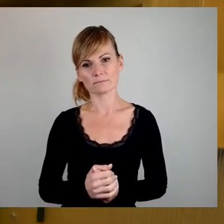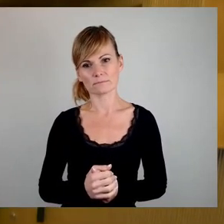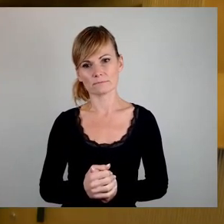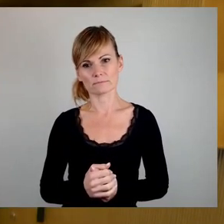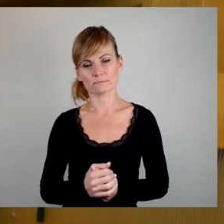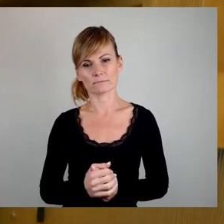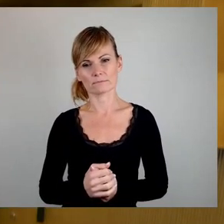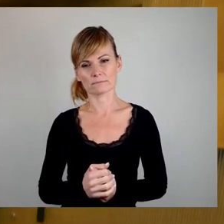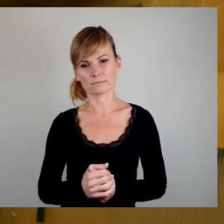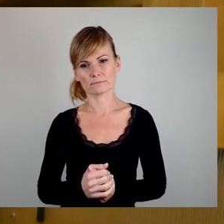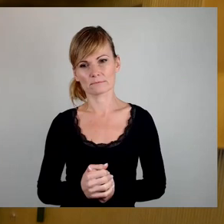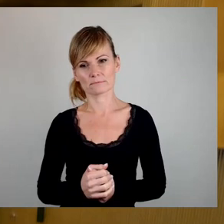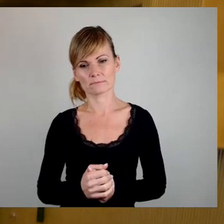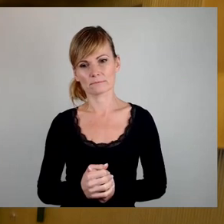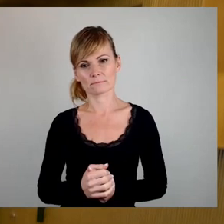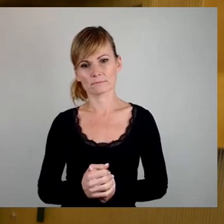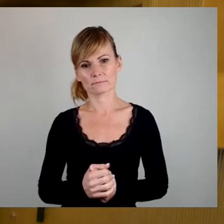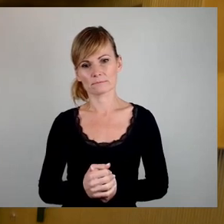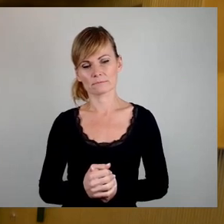Nächste Wortmeldung, Herr Wirtz und Herr Nietzsche.